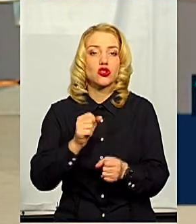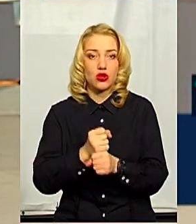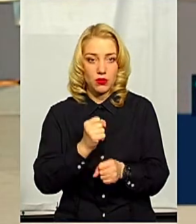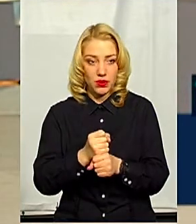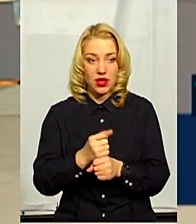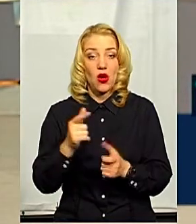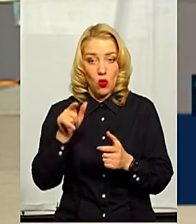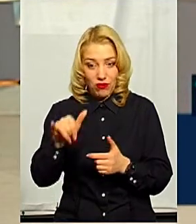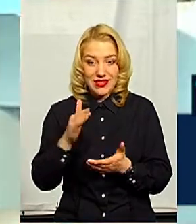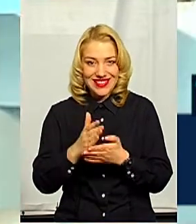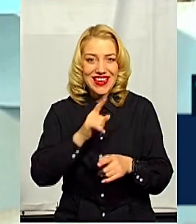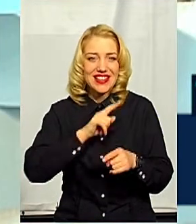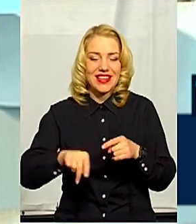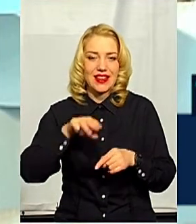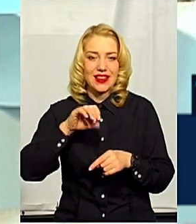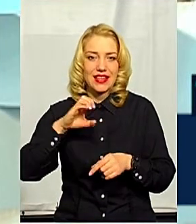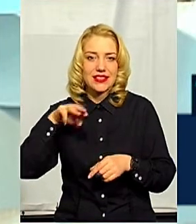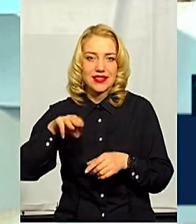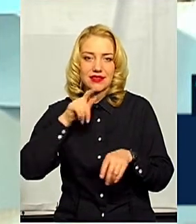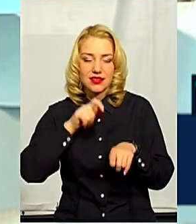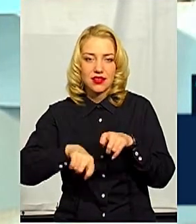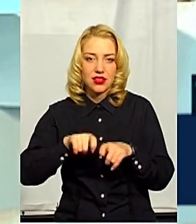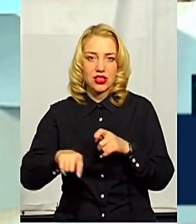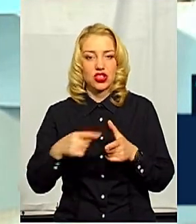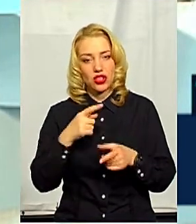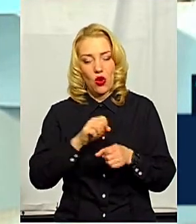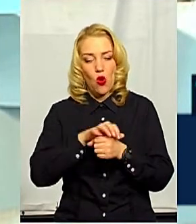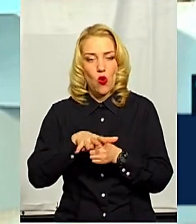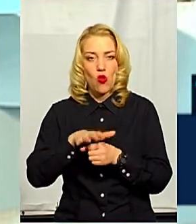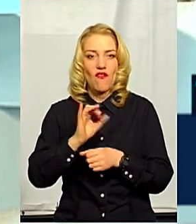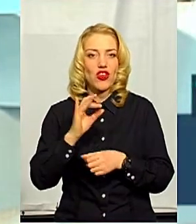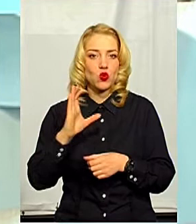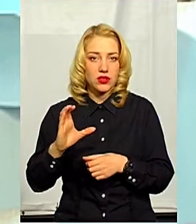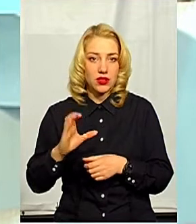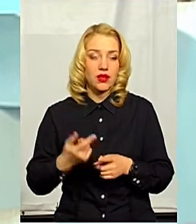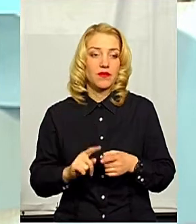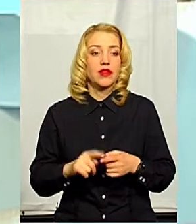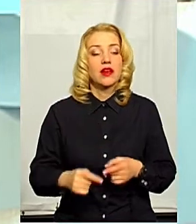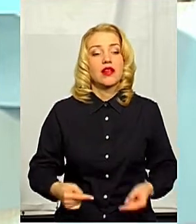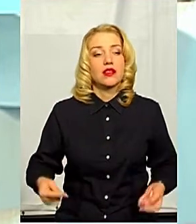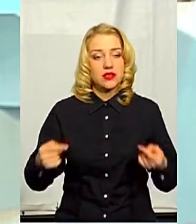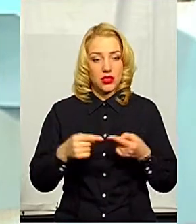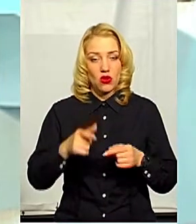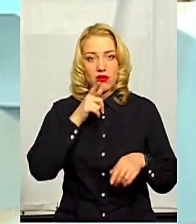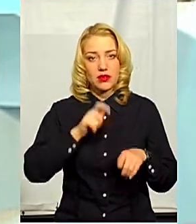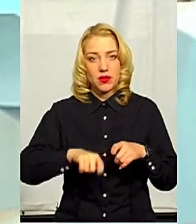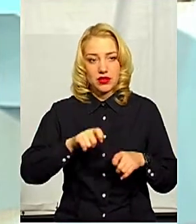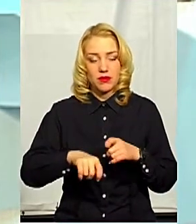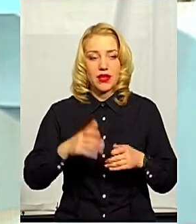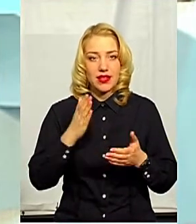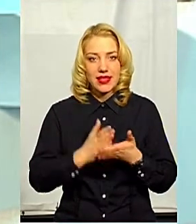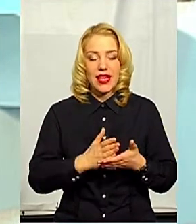визначення саме коронавірусу? Значить, згідно вказівок Міністерства охорони здоров'я України, визначені